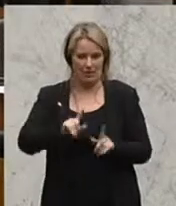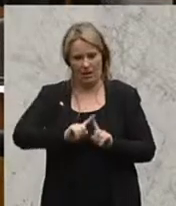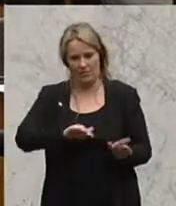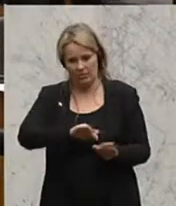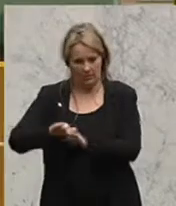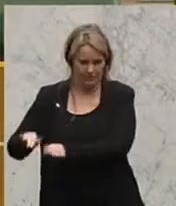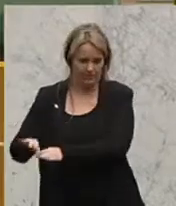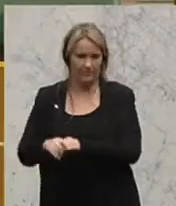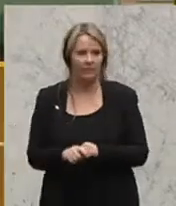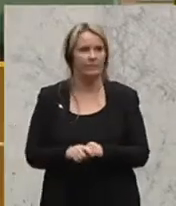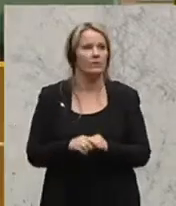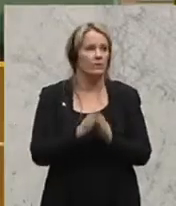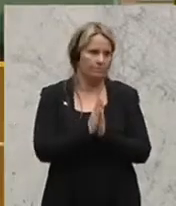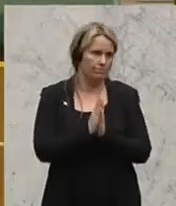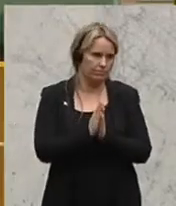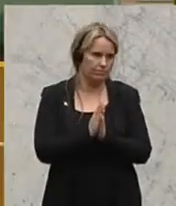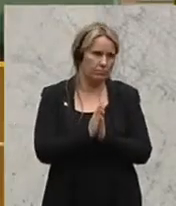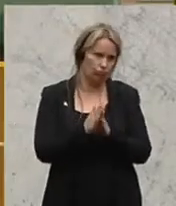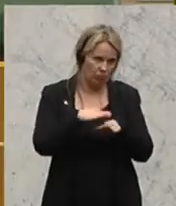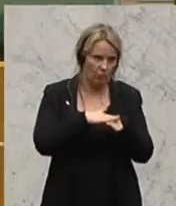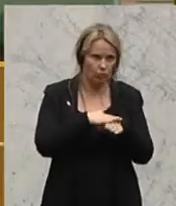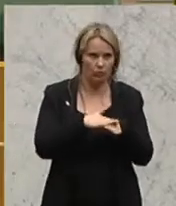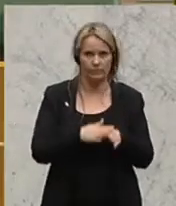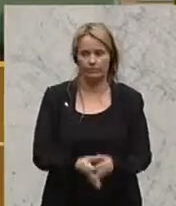Aufruf. Ich bitte, das zu entschuldigen.